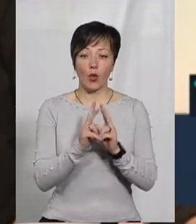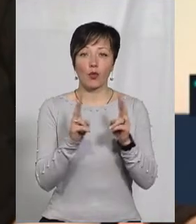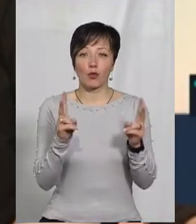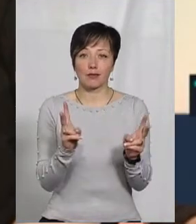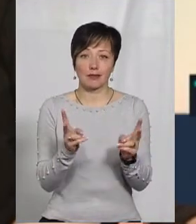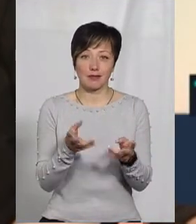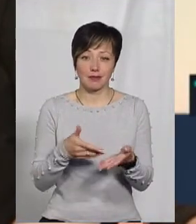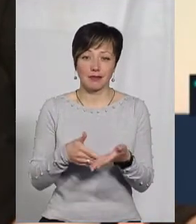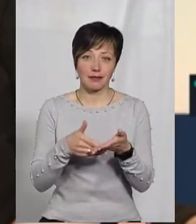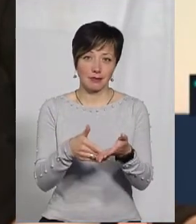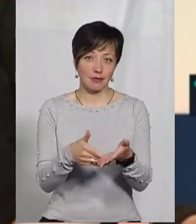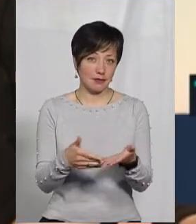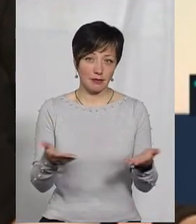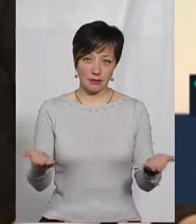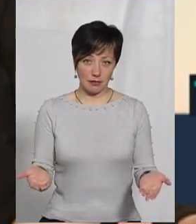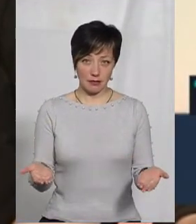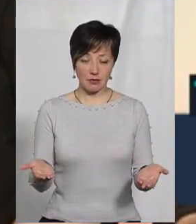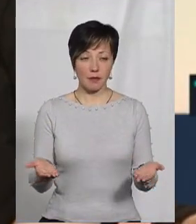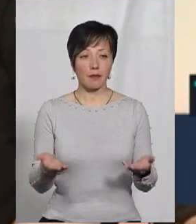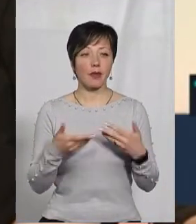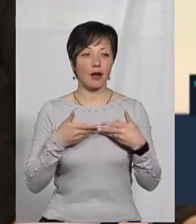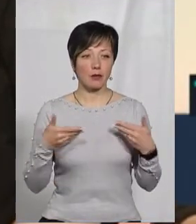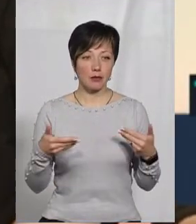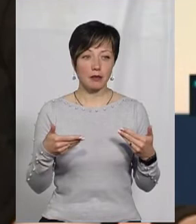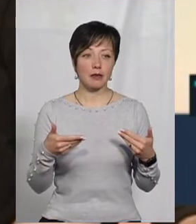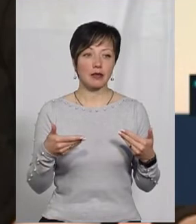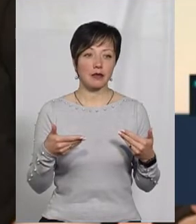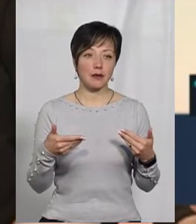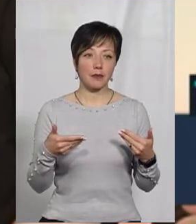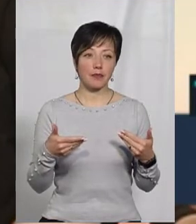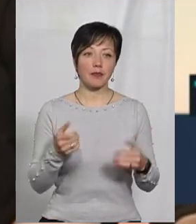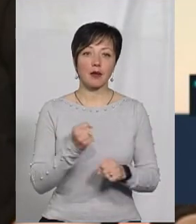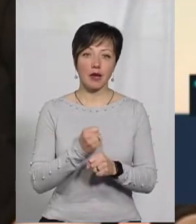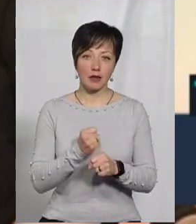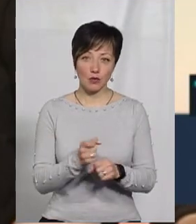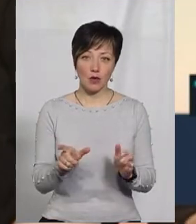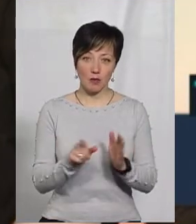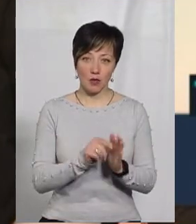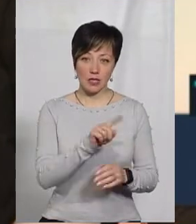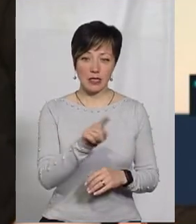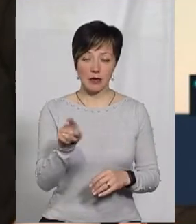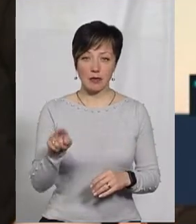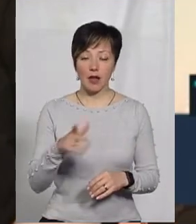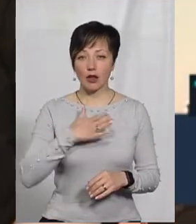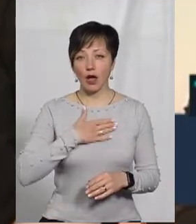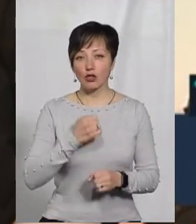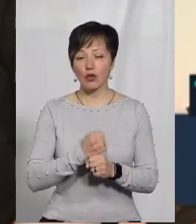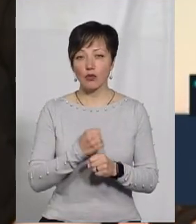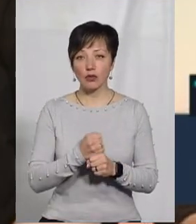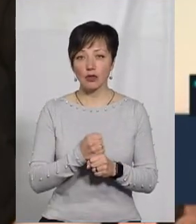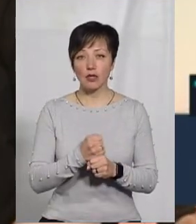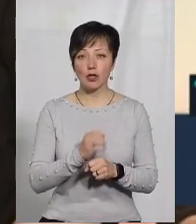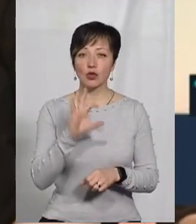прихилитися. Ну, а ми вже працюємо з ними. Наша робота,